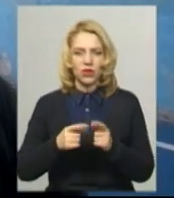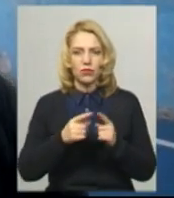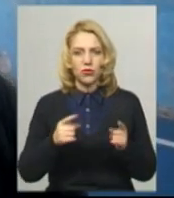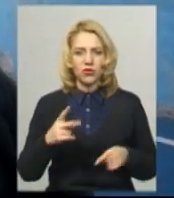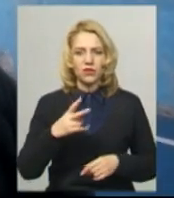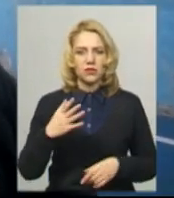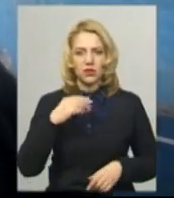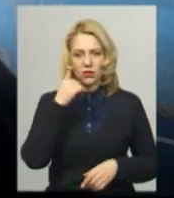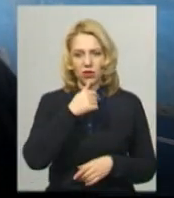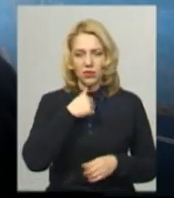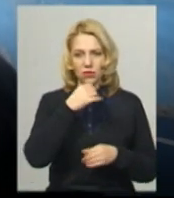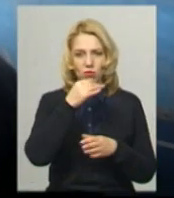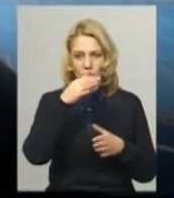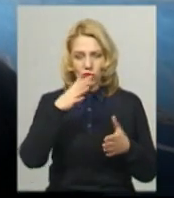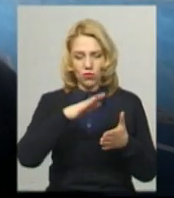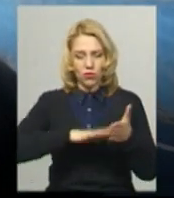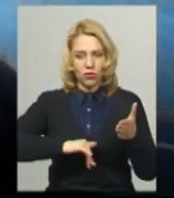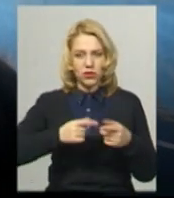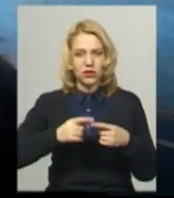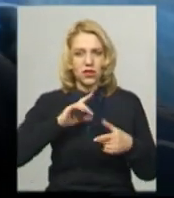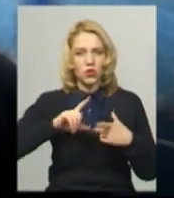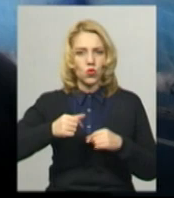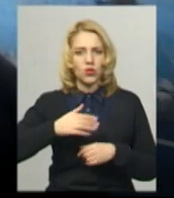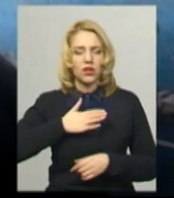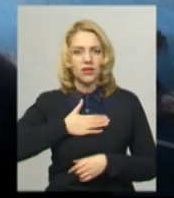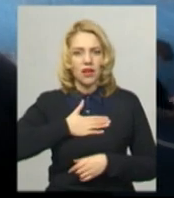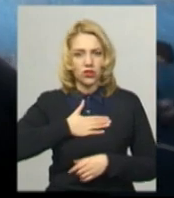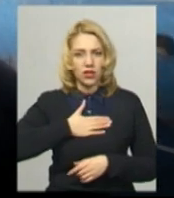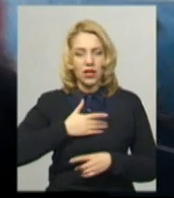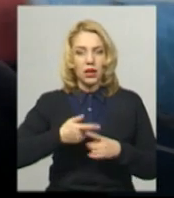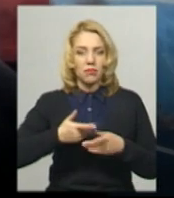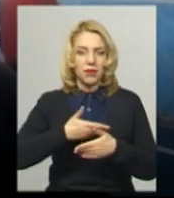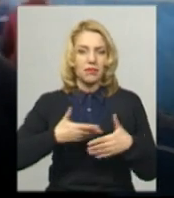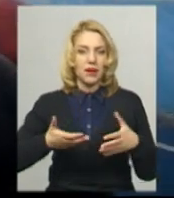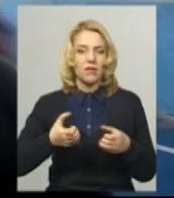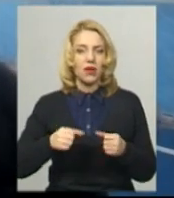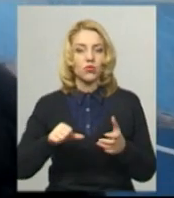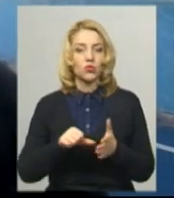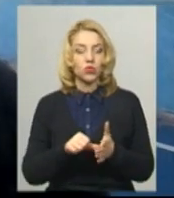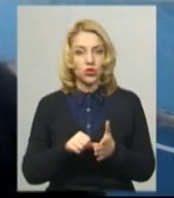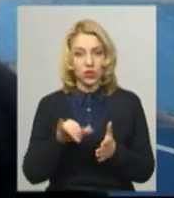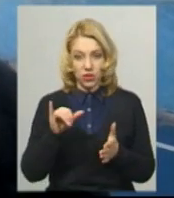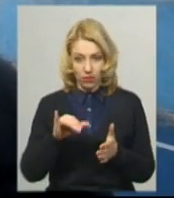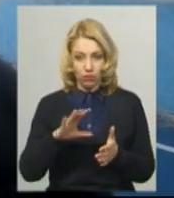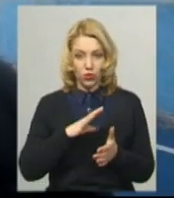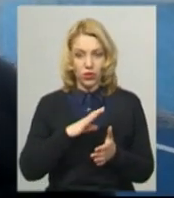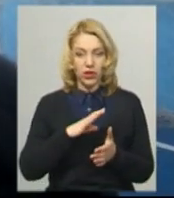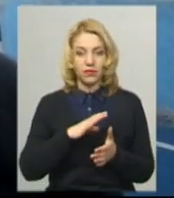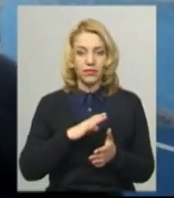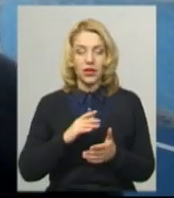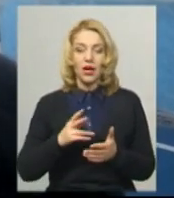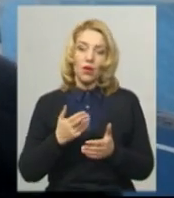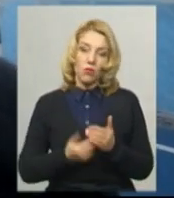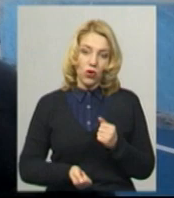пропустити, це наш традиційний турнір, вже 25 років ми приймаємо участь. Були і